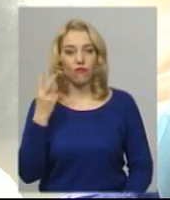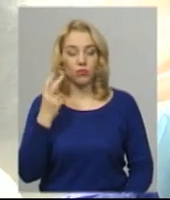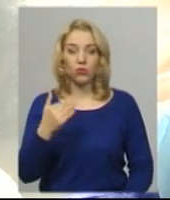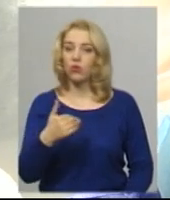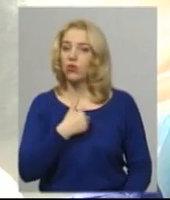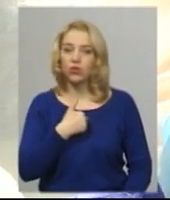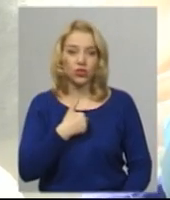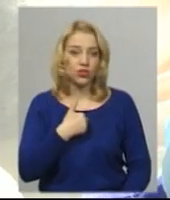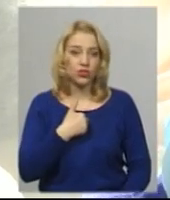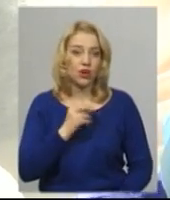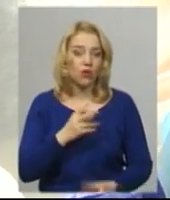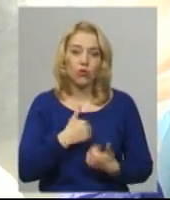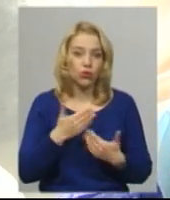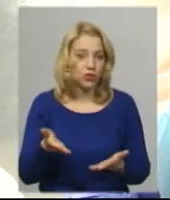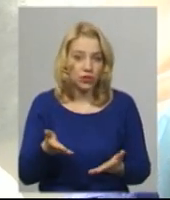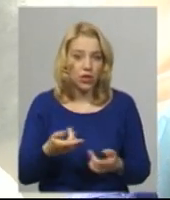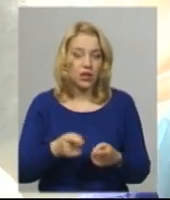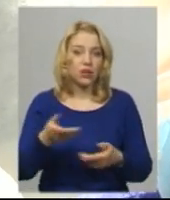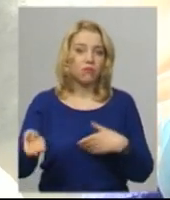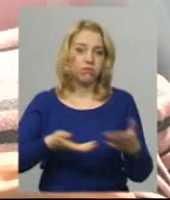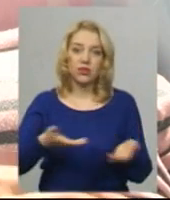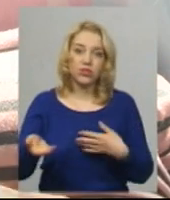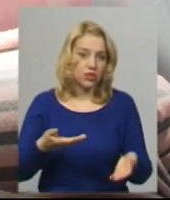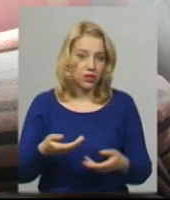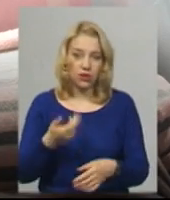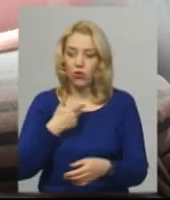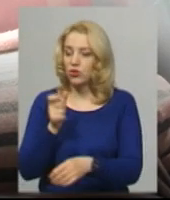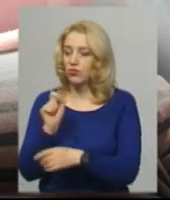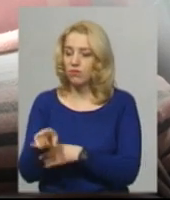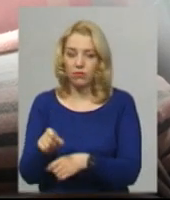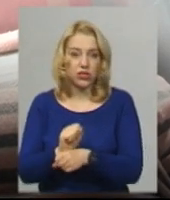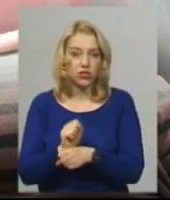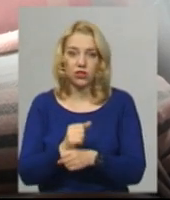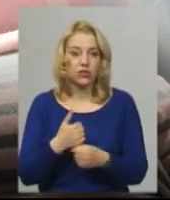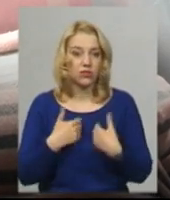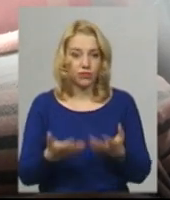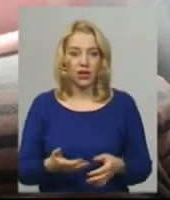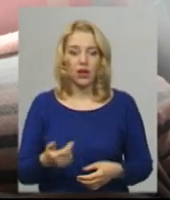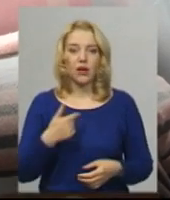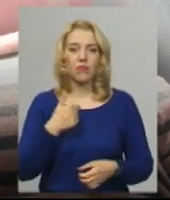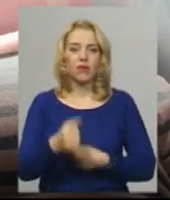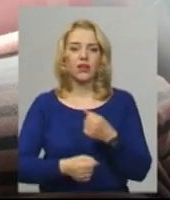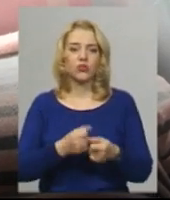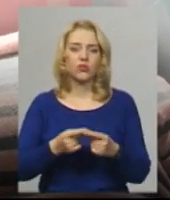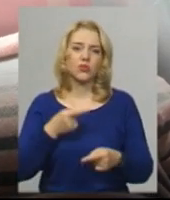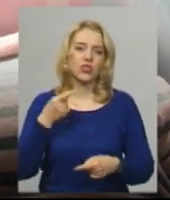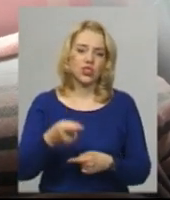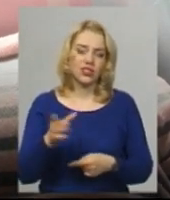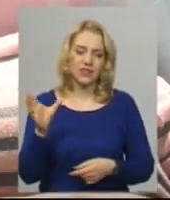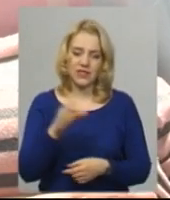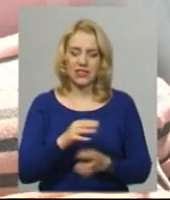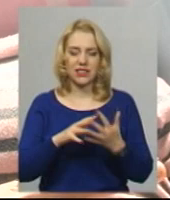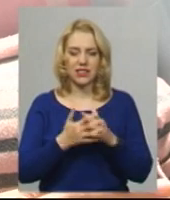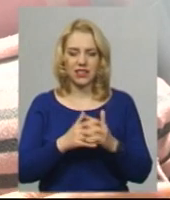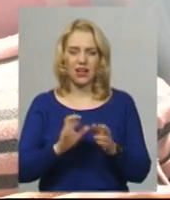пішки, хочеш наймай машину. Ми їздимо через всі сели, по яму, по